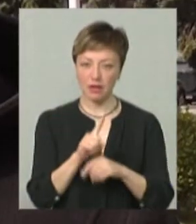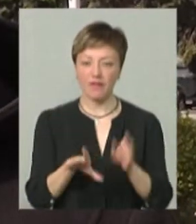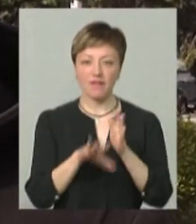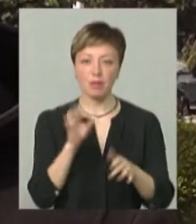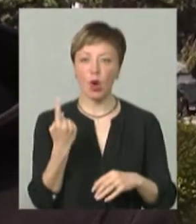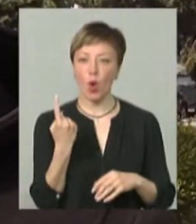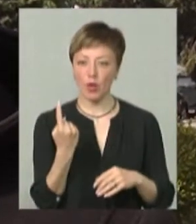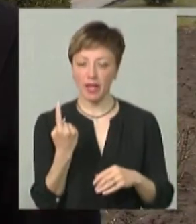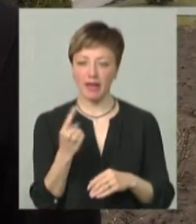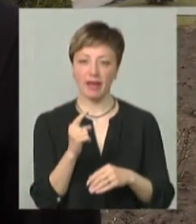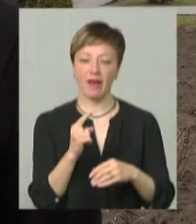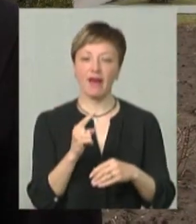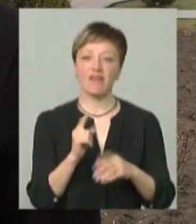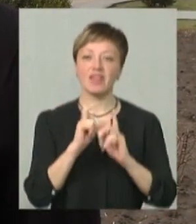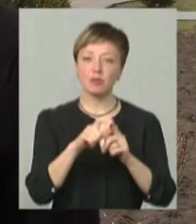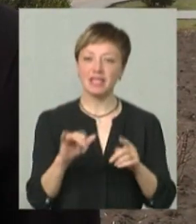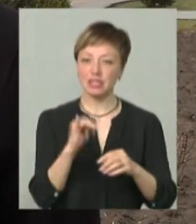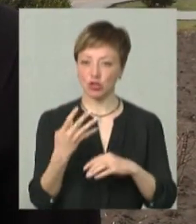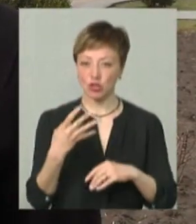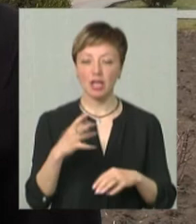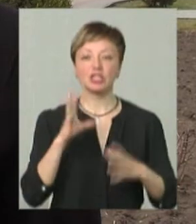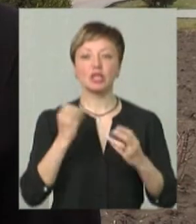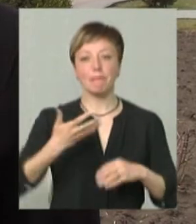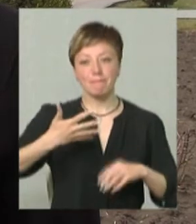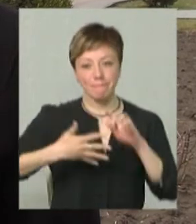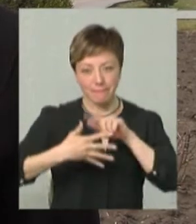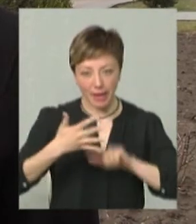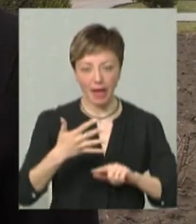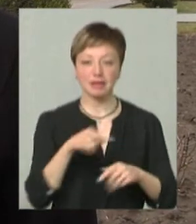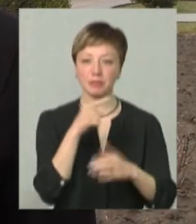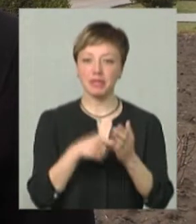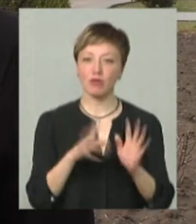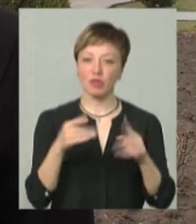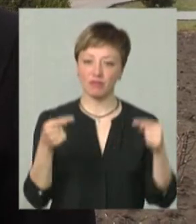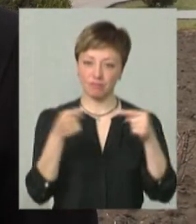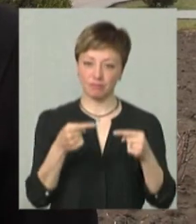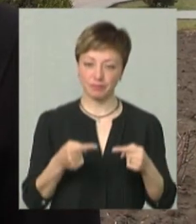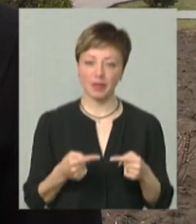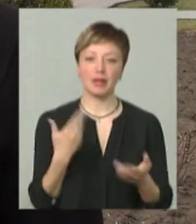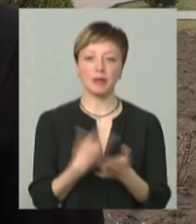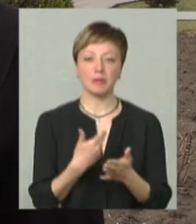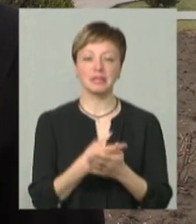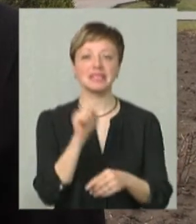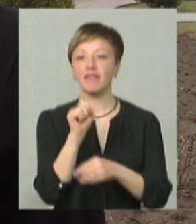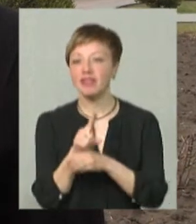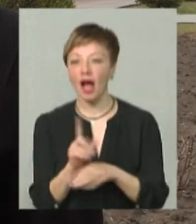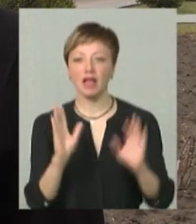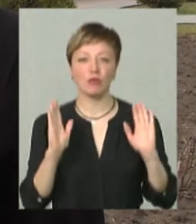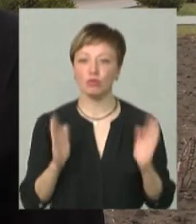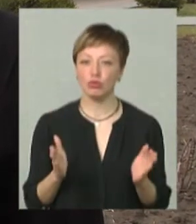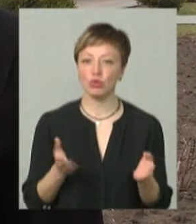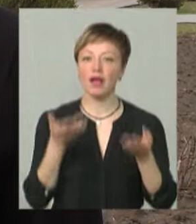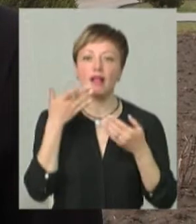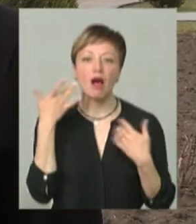правильної відповіді з чотирьох. Ще 5 запитань буде на встановлення відповідності. Тобто завдання будуть